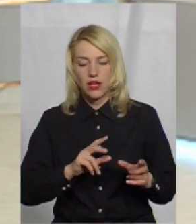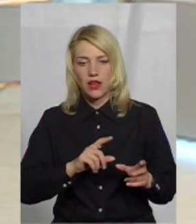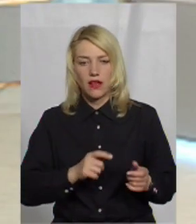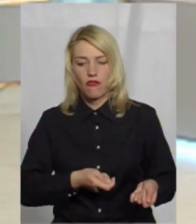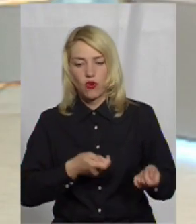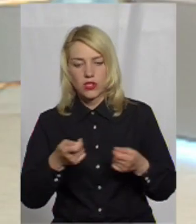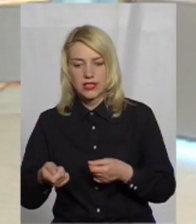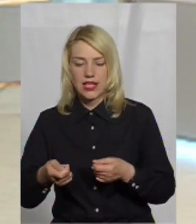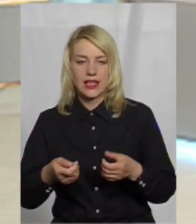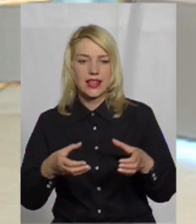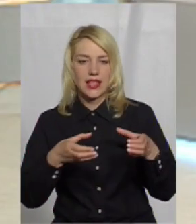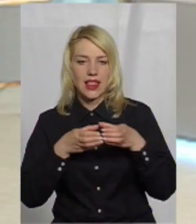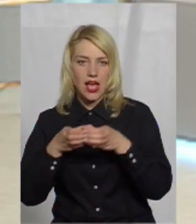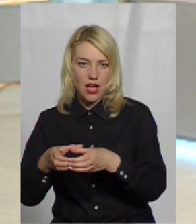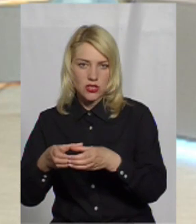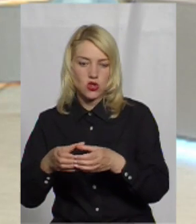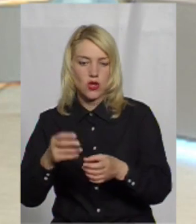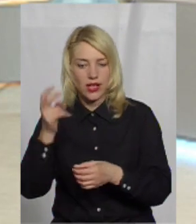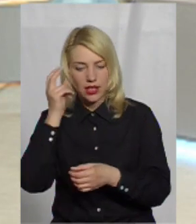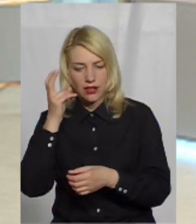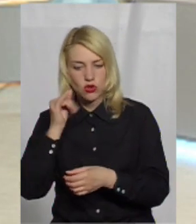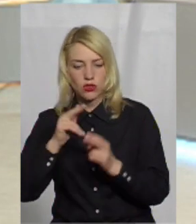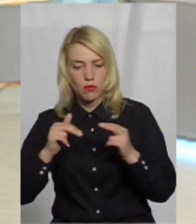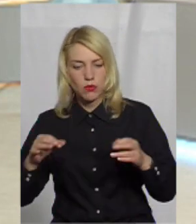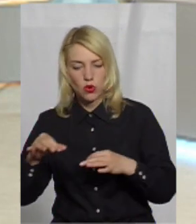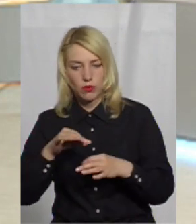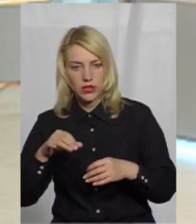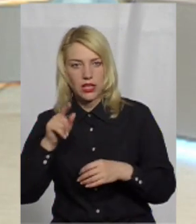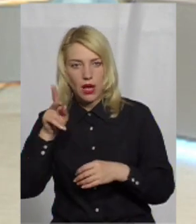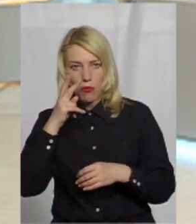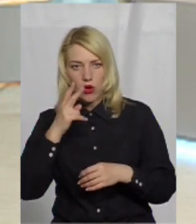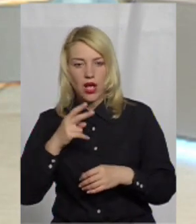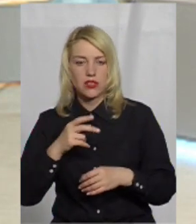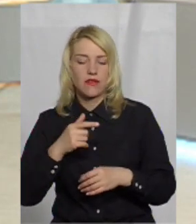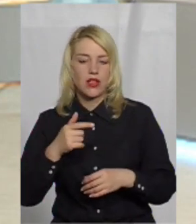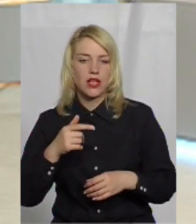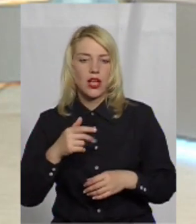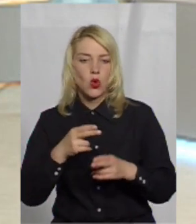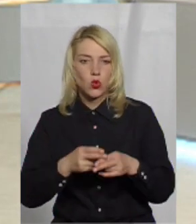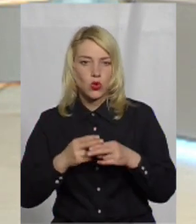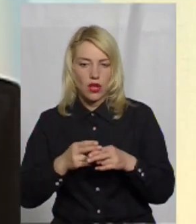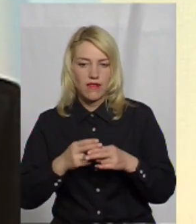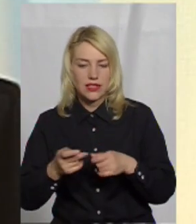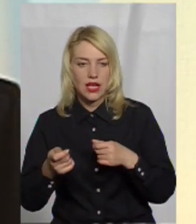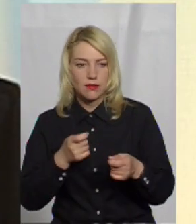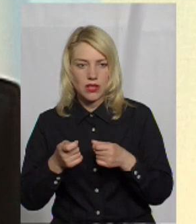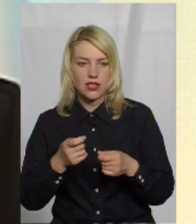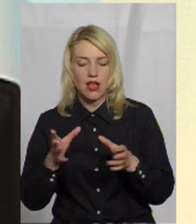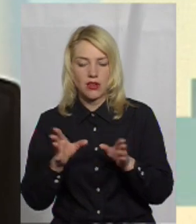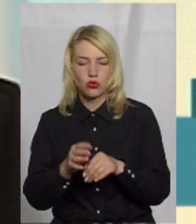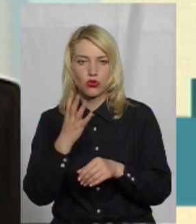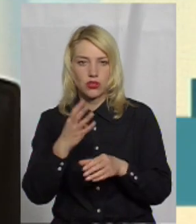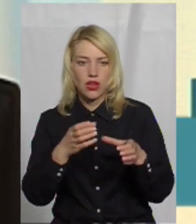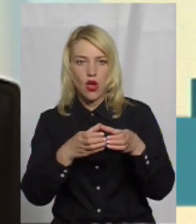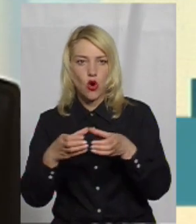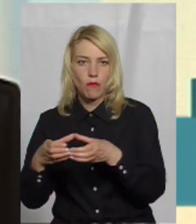Дніпропетровської Київської областей, нам показували, тобто там Грант, Дунаївецька адміністрація разом з громадами, це чотири громади, вони виграли